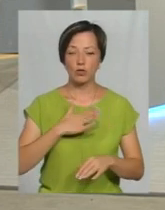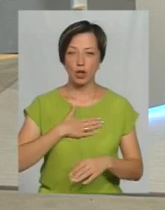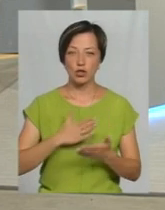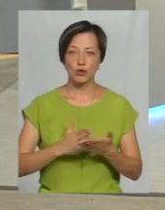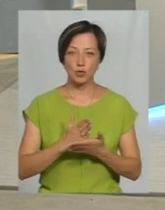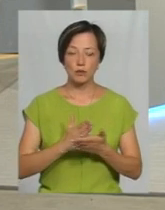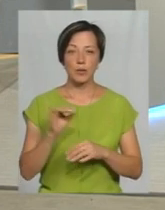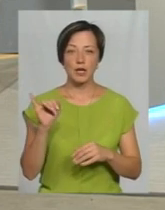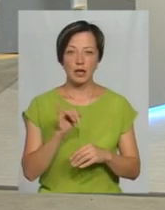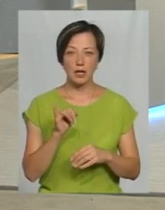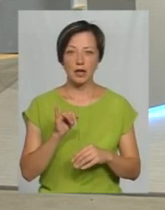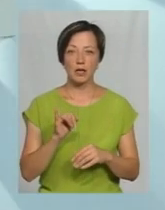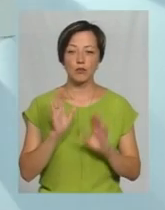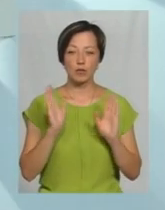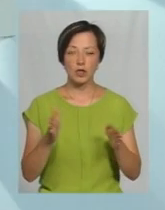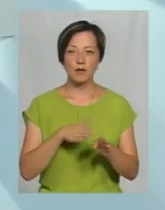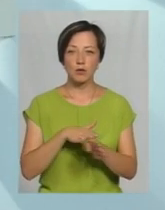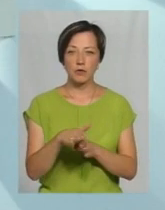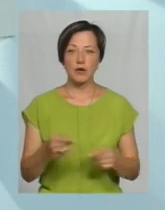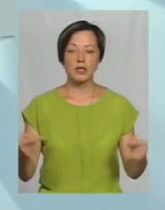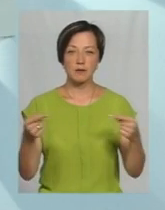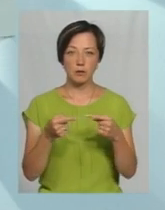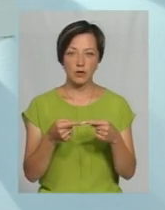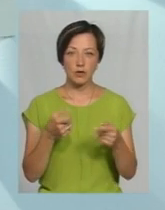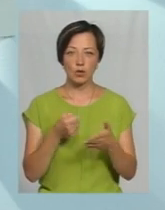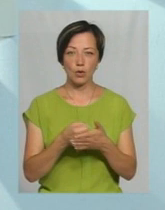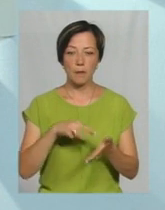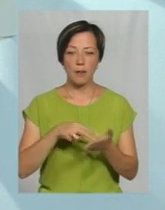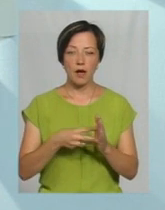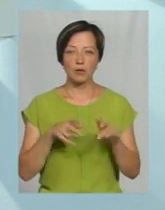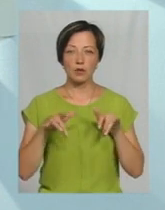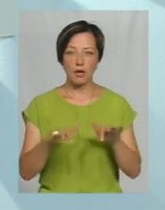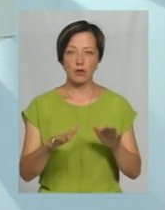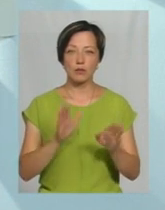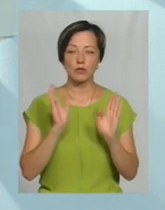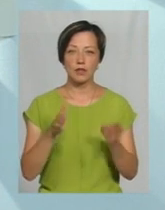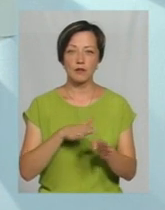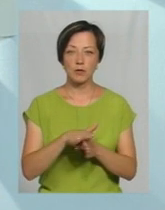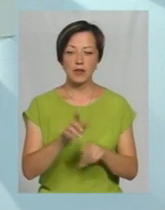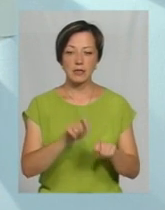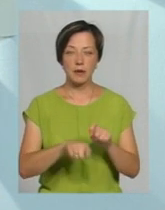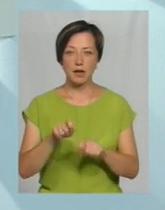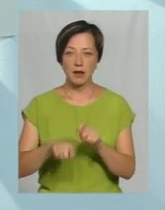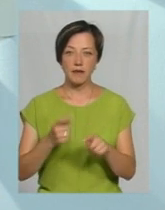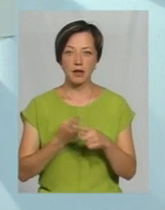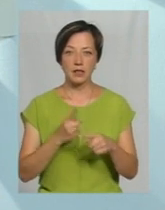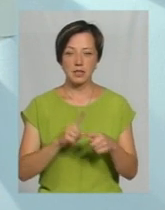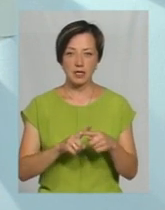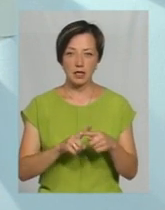службі, і потім буде відбуватись, відповідно до плану заходів, буде відбуватись їх перевірка цих